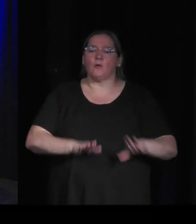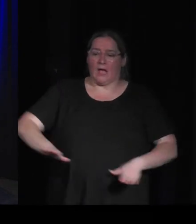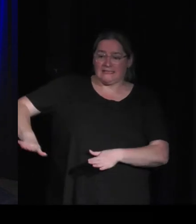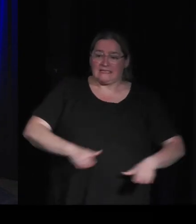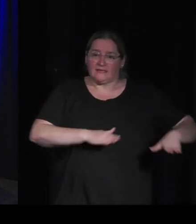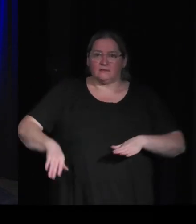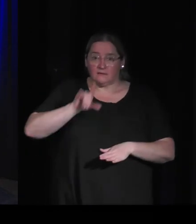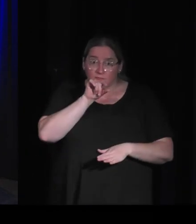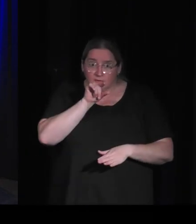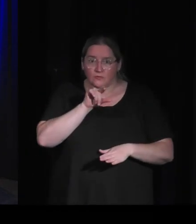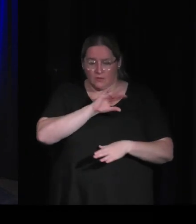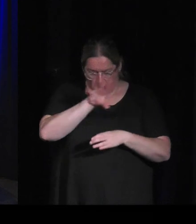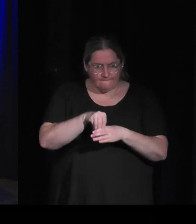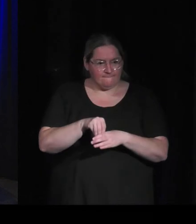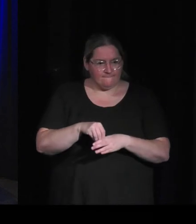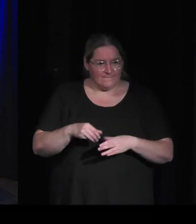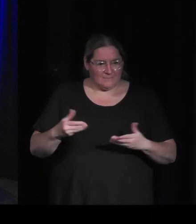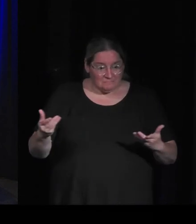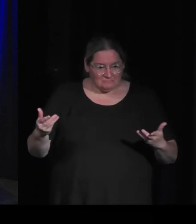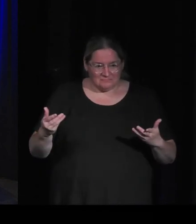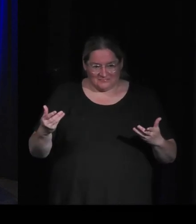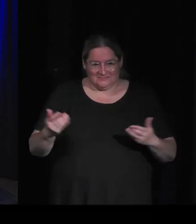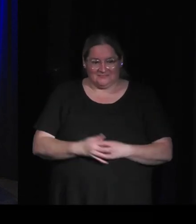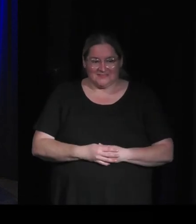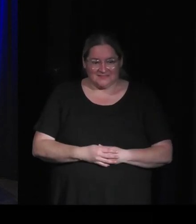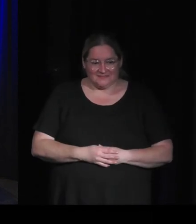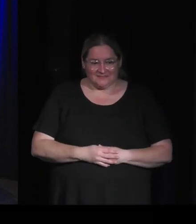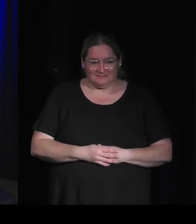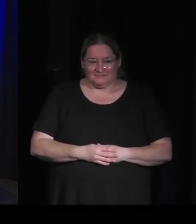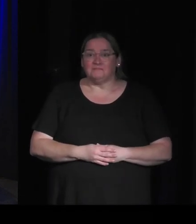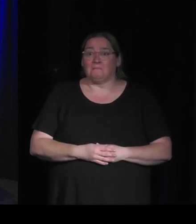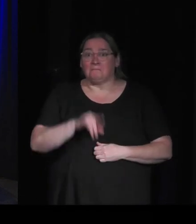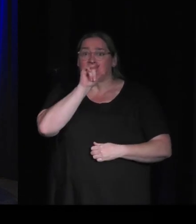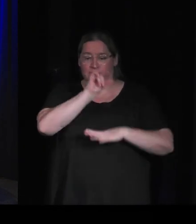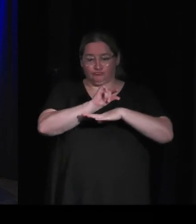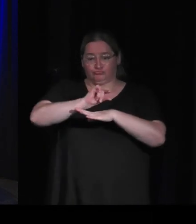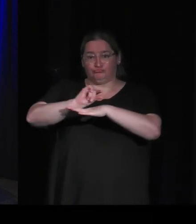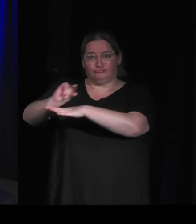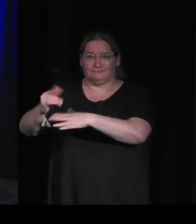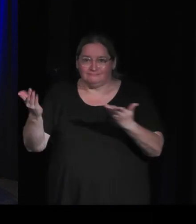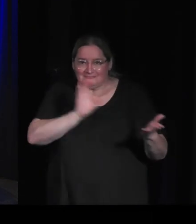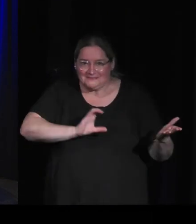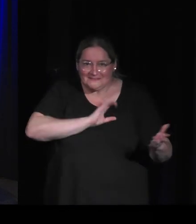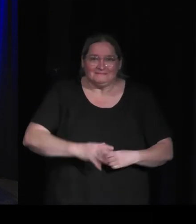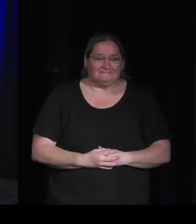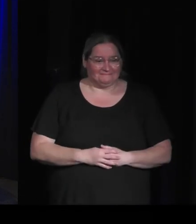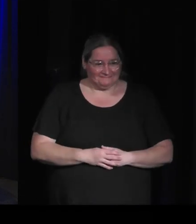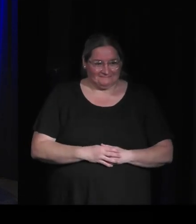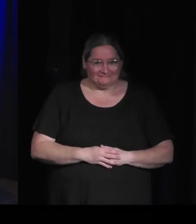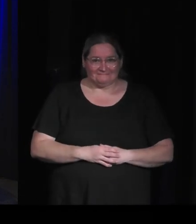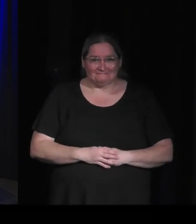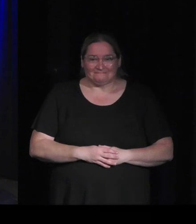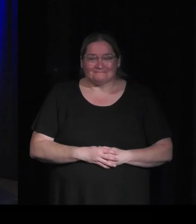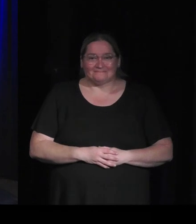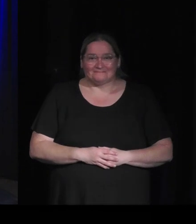il est injouable j'ai essayé il est injouable une question là-bas une main se lève peut-être un micro pour qu'on puisse